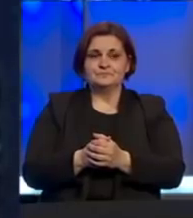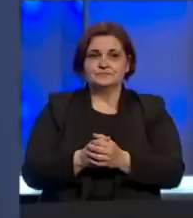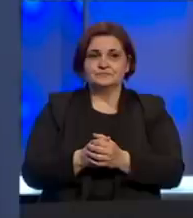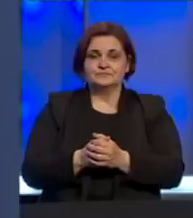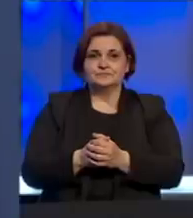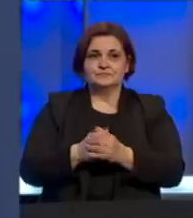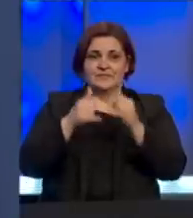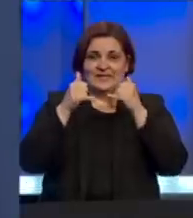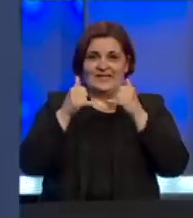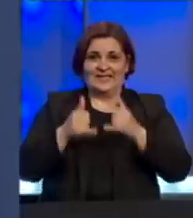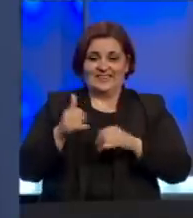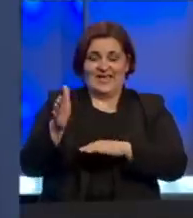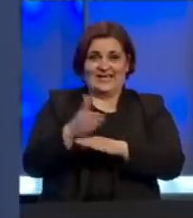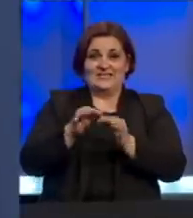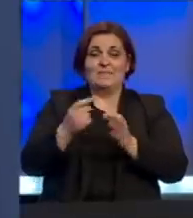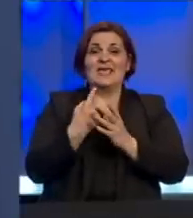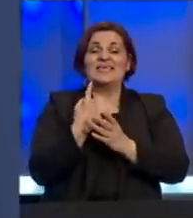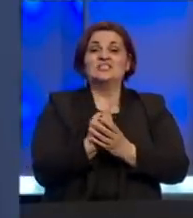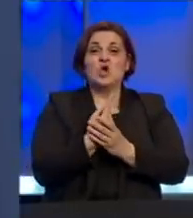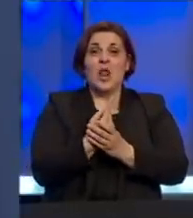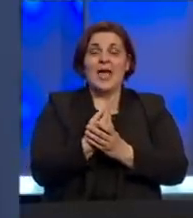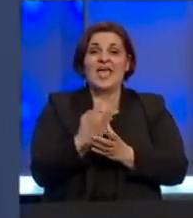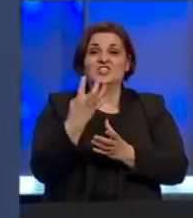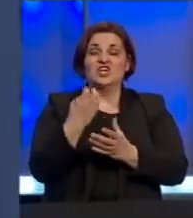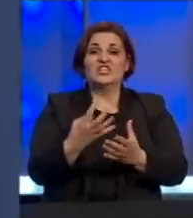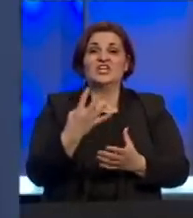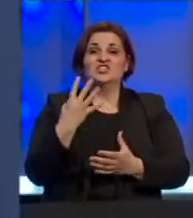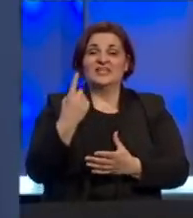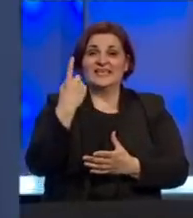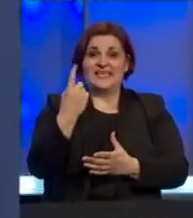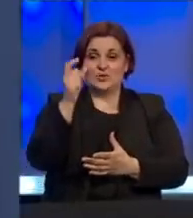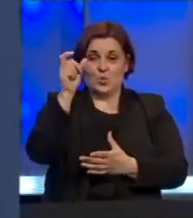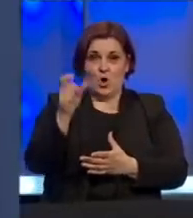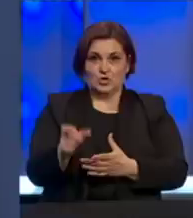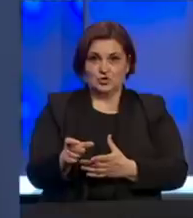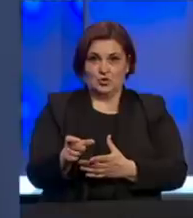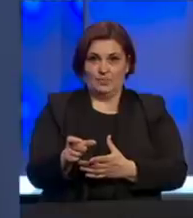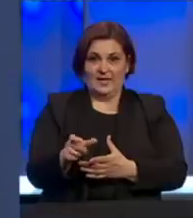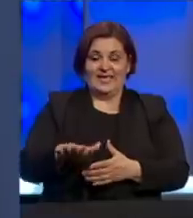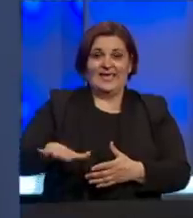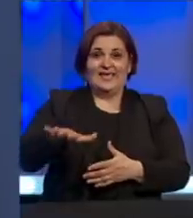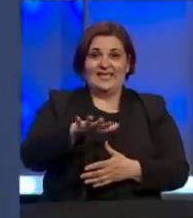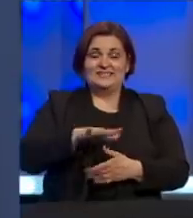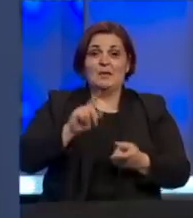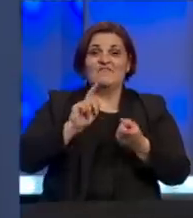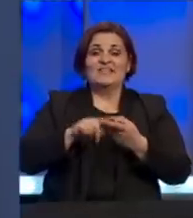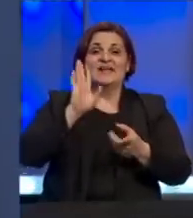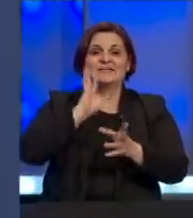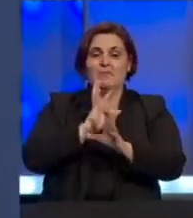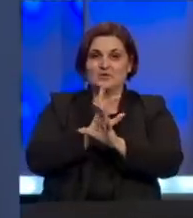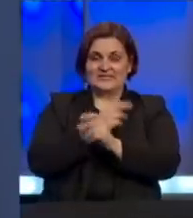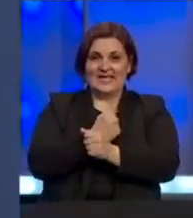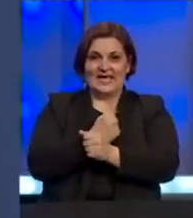Danas ističu mjere izolacije za 441 lice za područje Federacije Bosne i